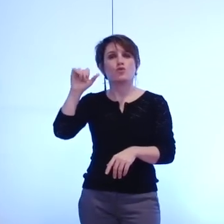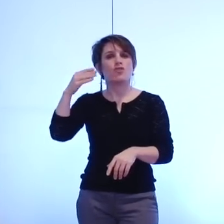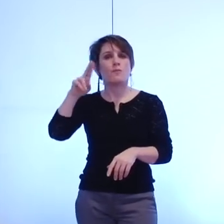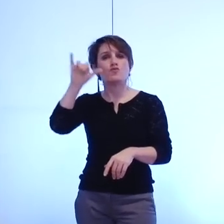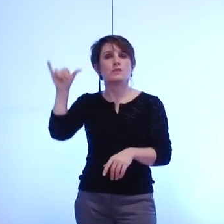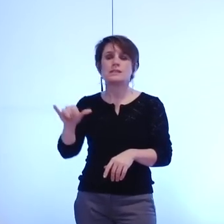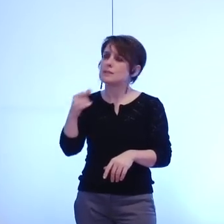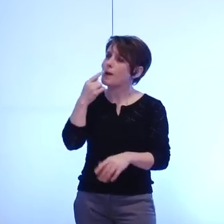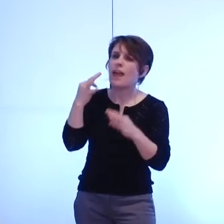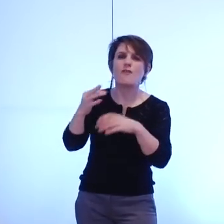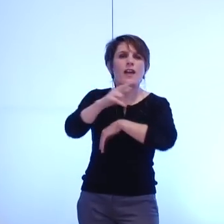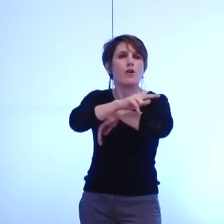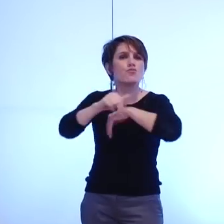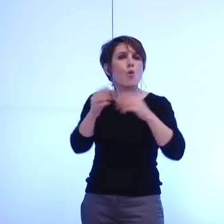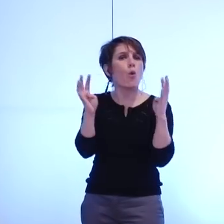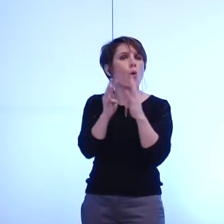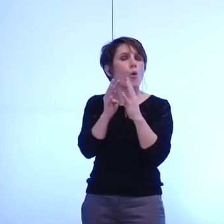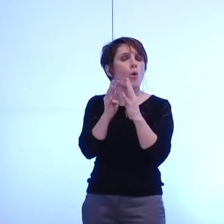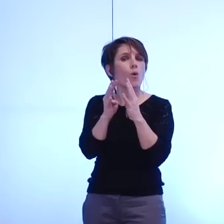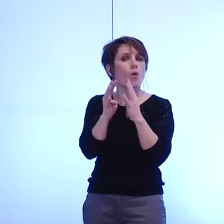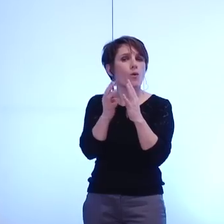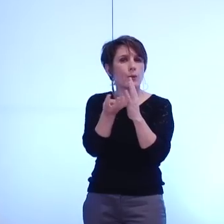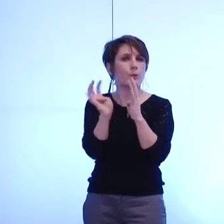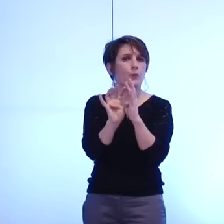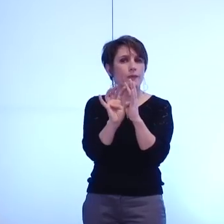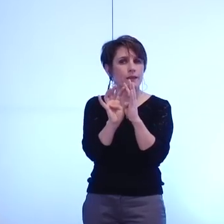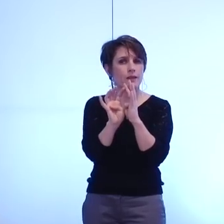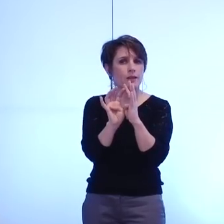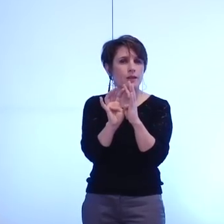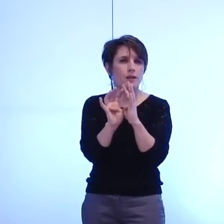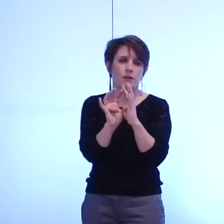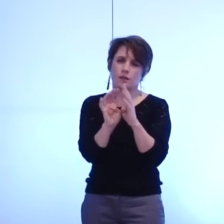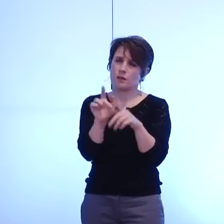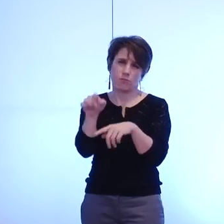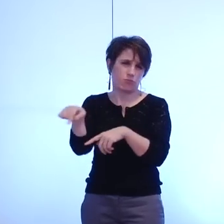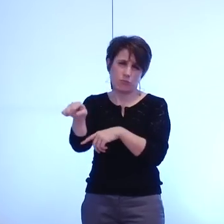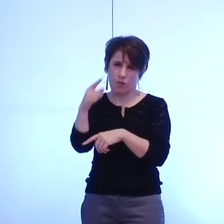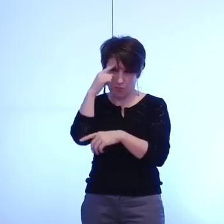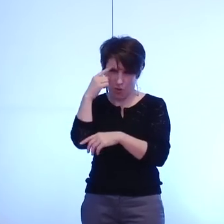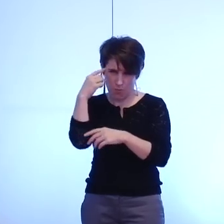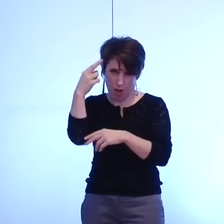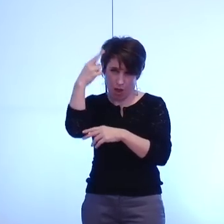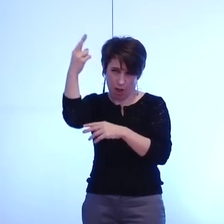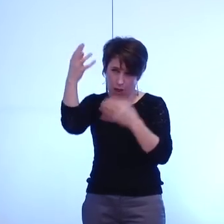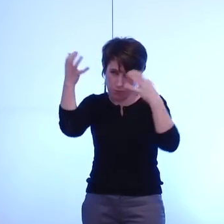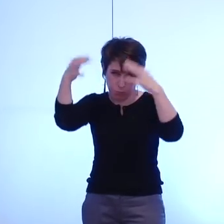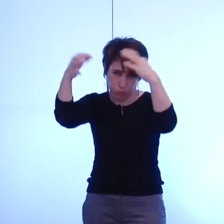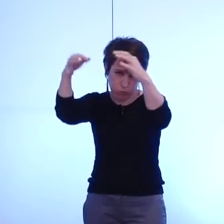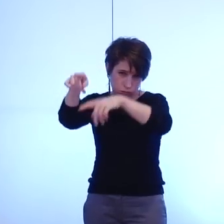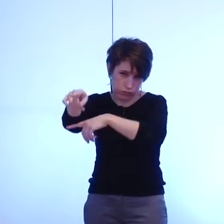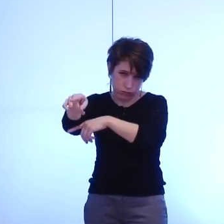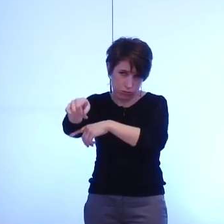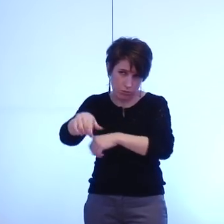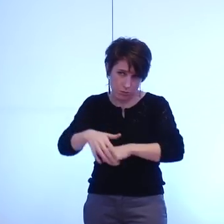bureau et sortir d'une espèce de fantasme sur la question du bureau où un certain nombre